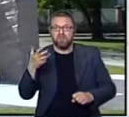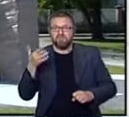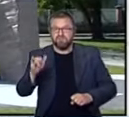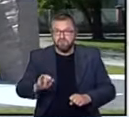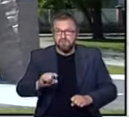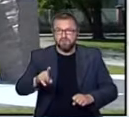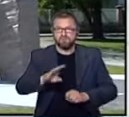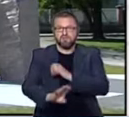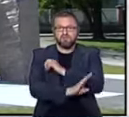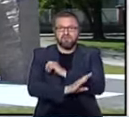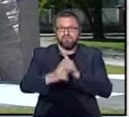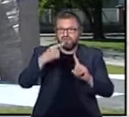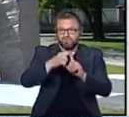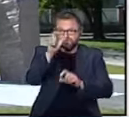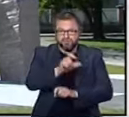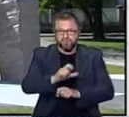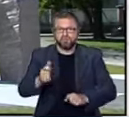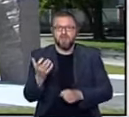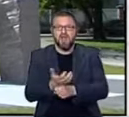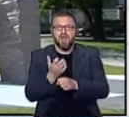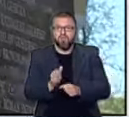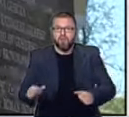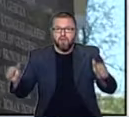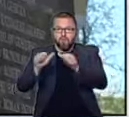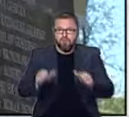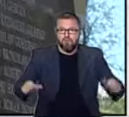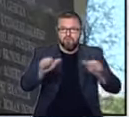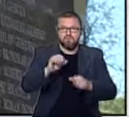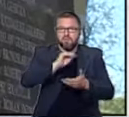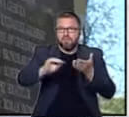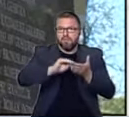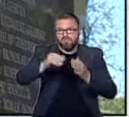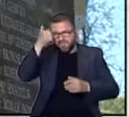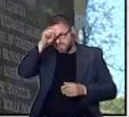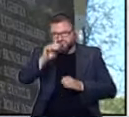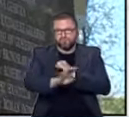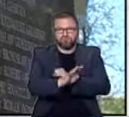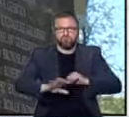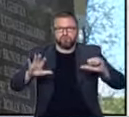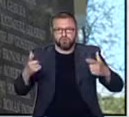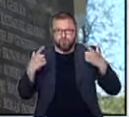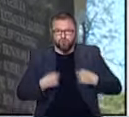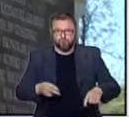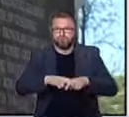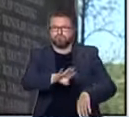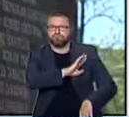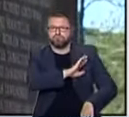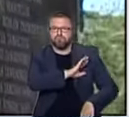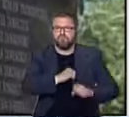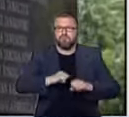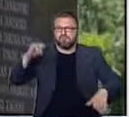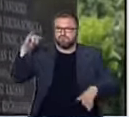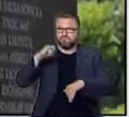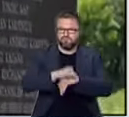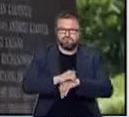Składa się z drewnianego krzyża i kamiennych obelisków, na których wyryto nazwiska 96 osób, które zginęły tragicznie w